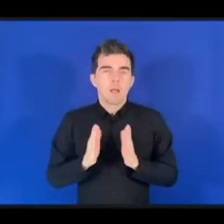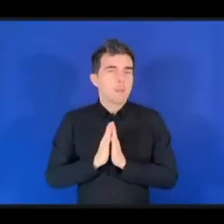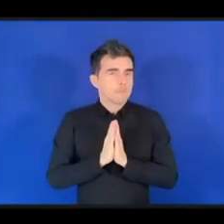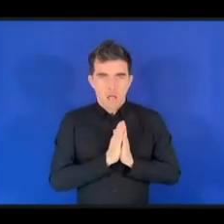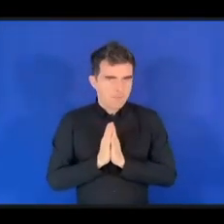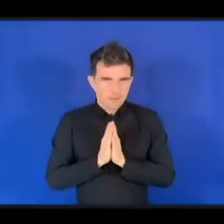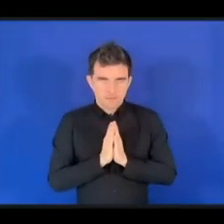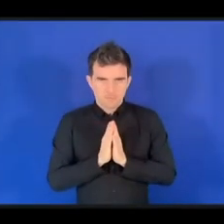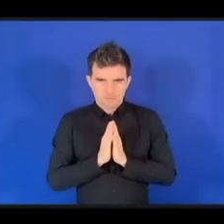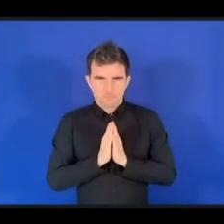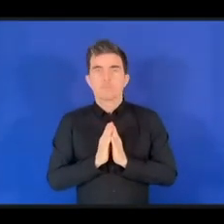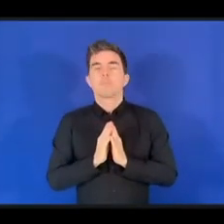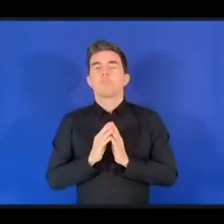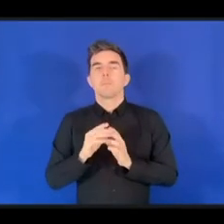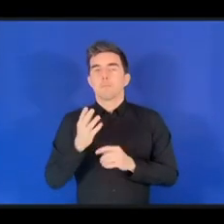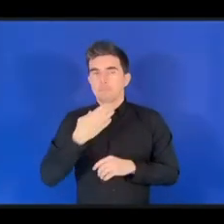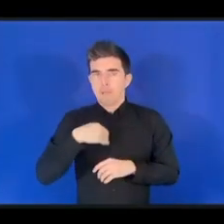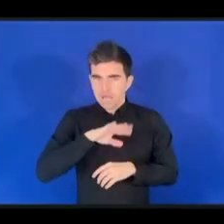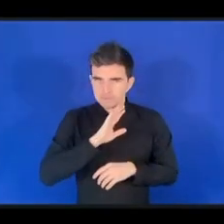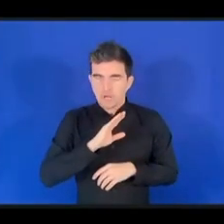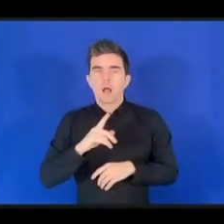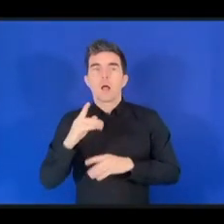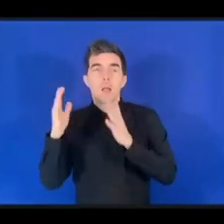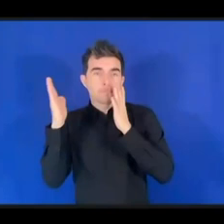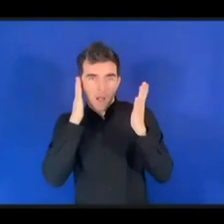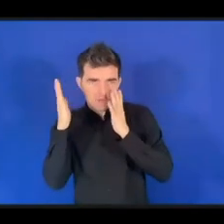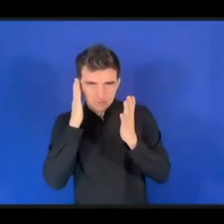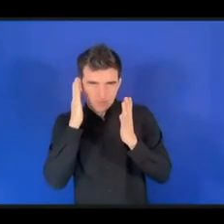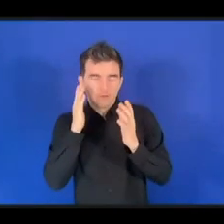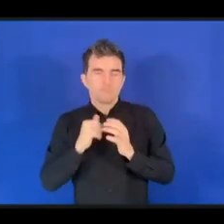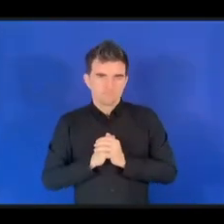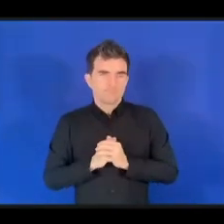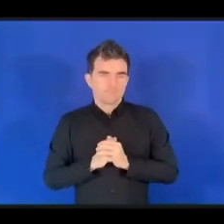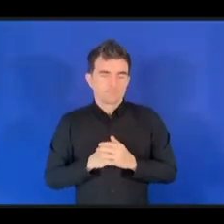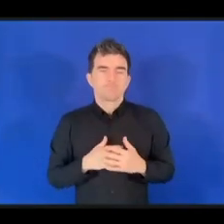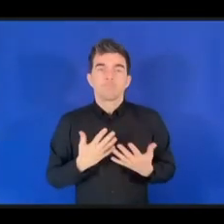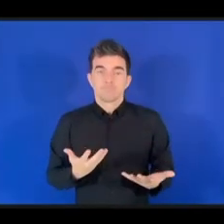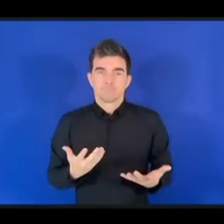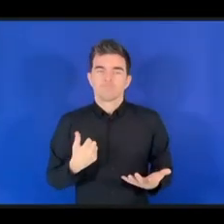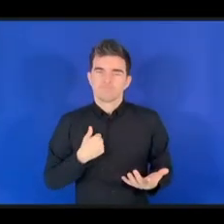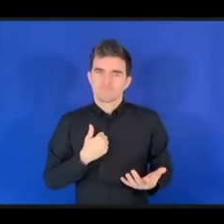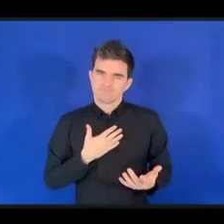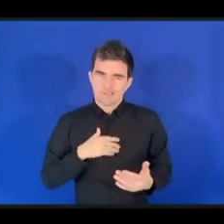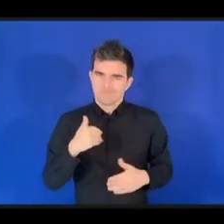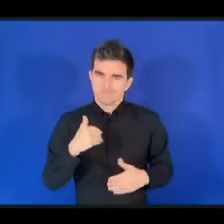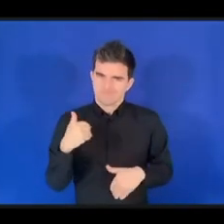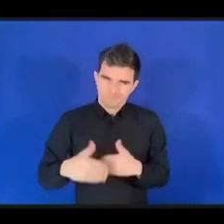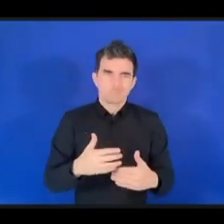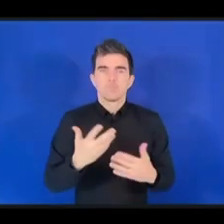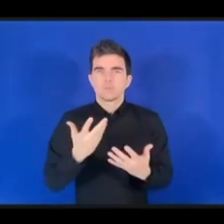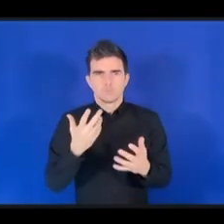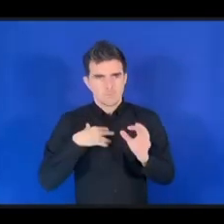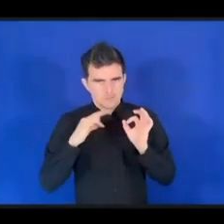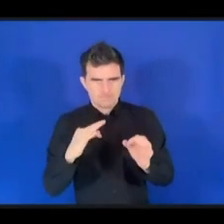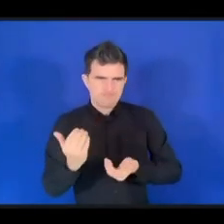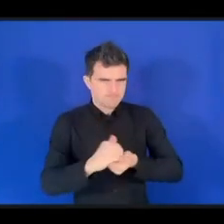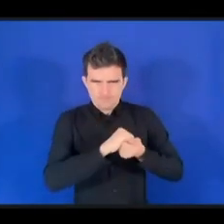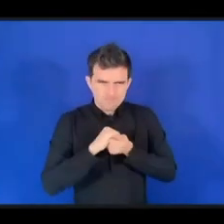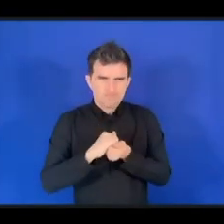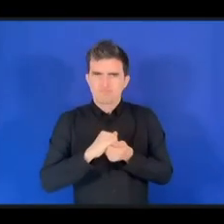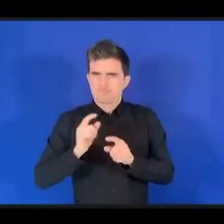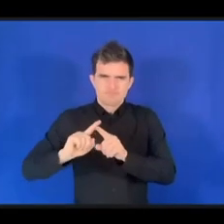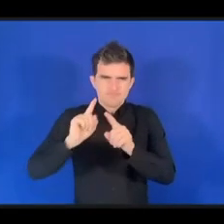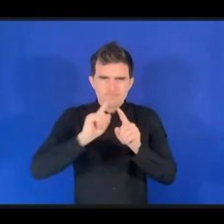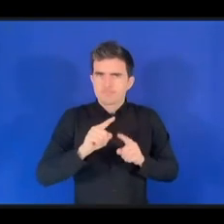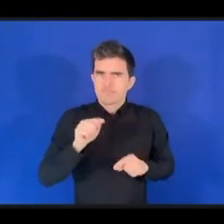инициативы требуют активного участия и сотрудничества гражданского общества, которые постоянно совершенствуются в